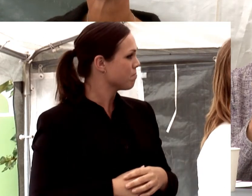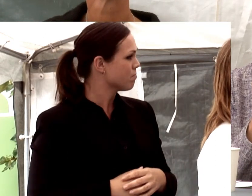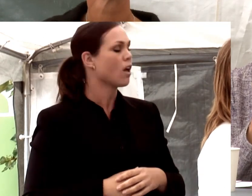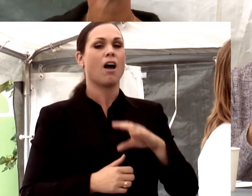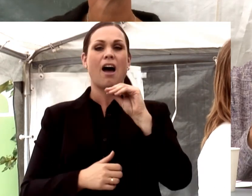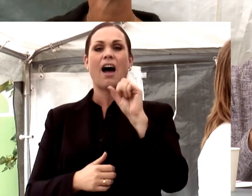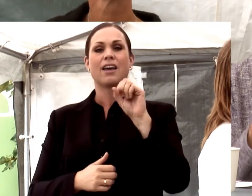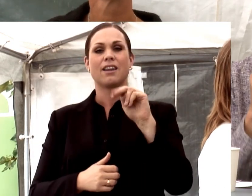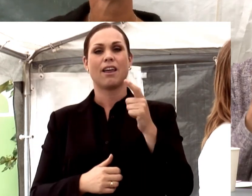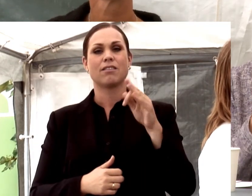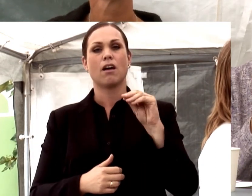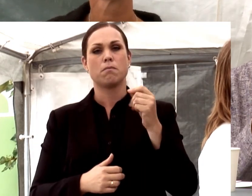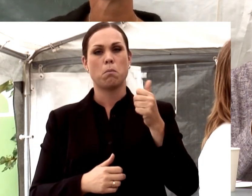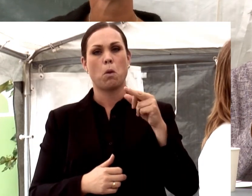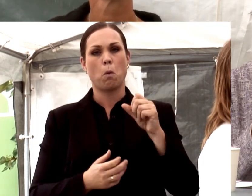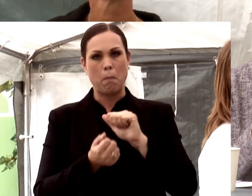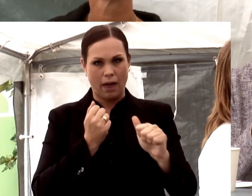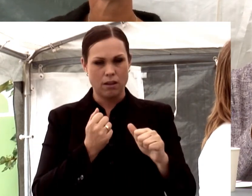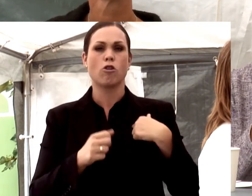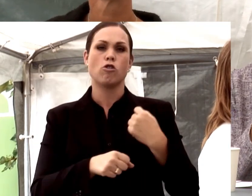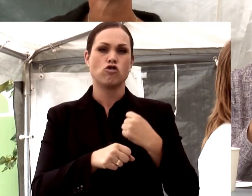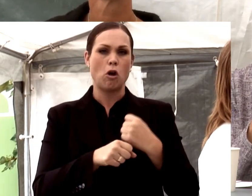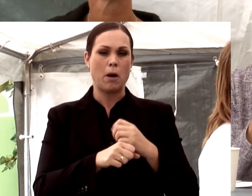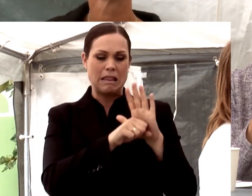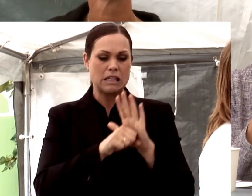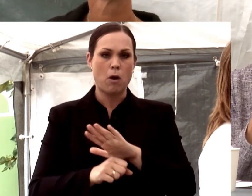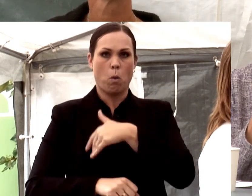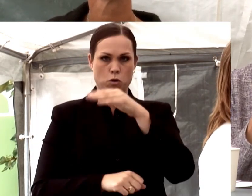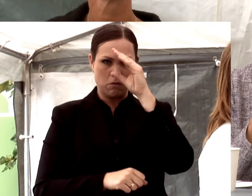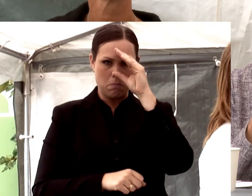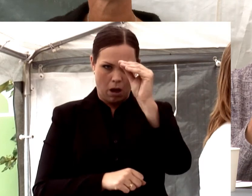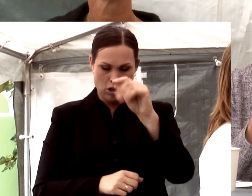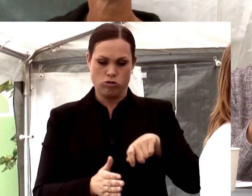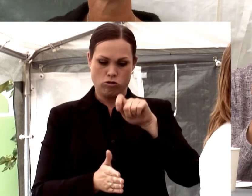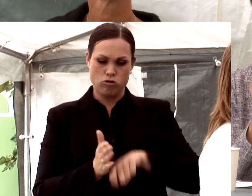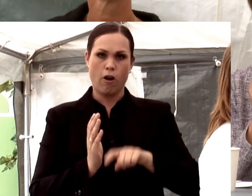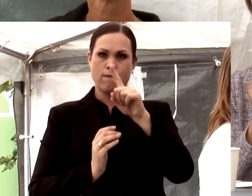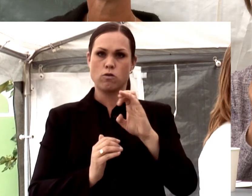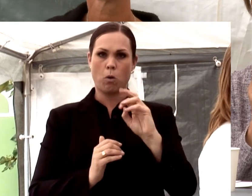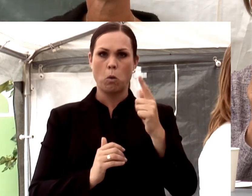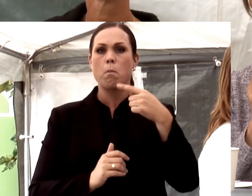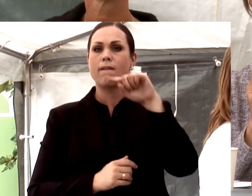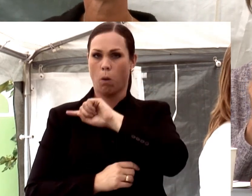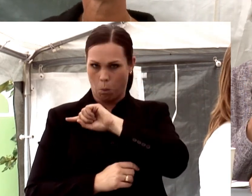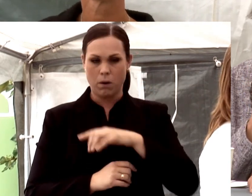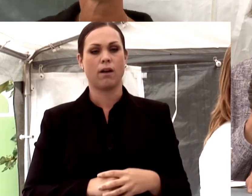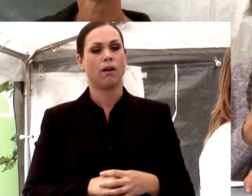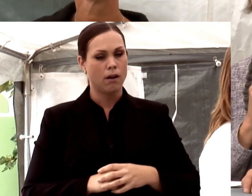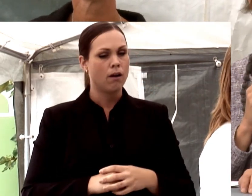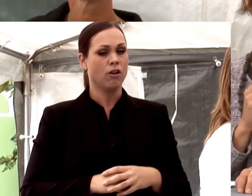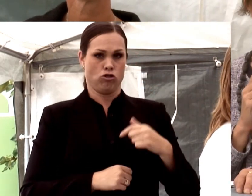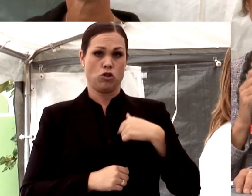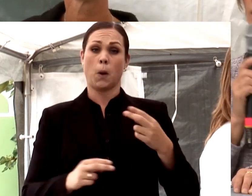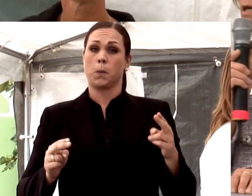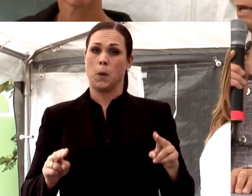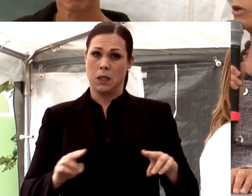Agneta Broberg heter jag. Jobbar som diskrimineringsombudsman sällan den första oktober förra året. Jag